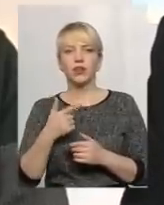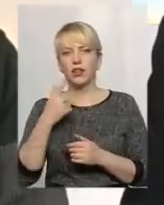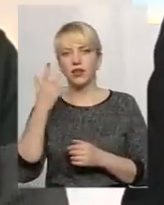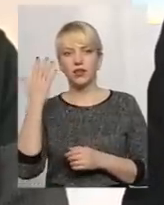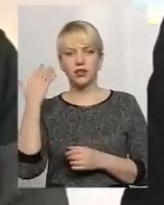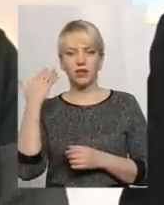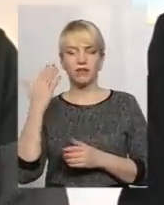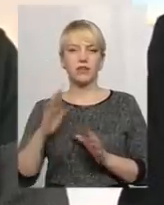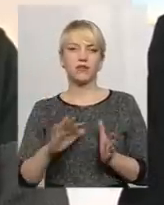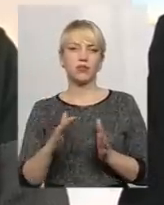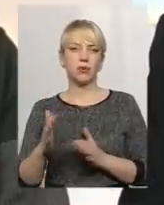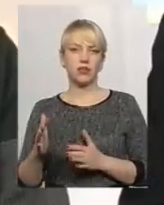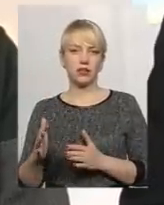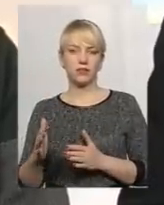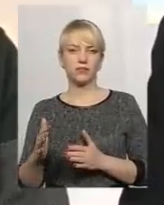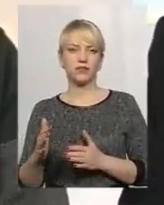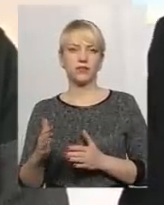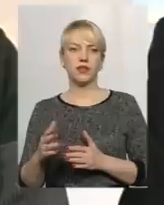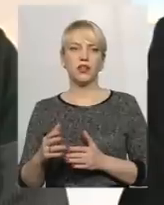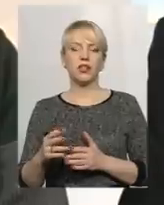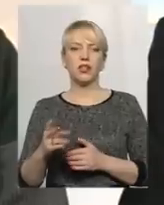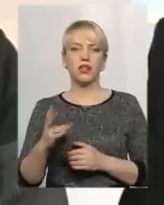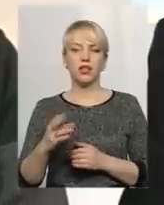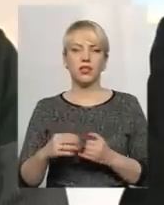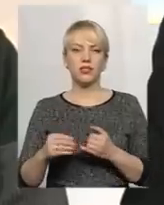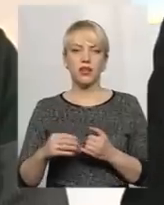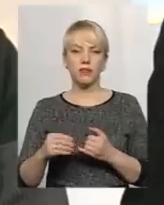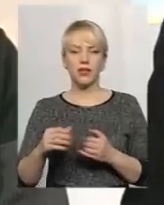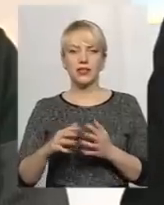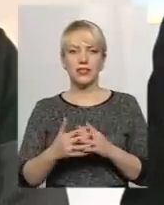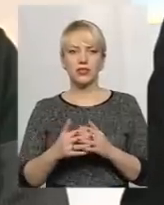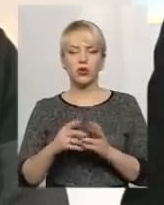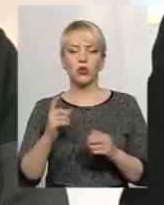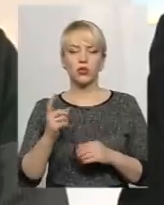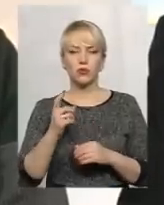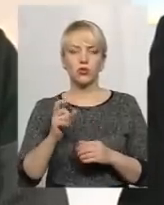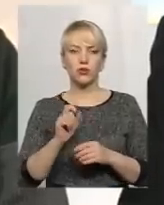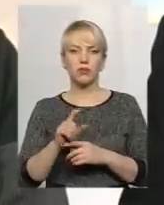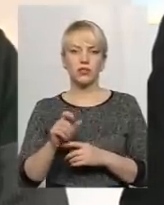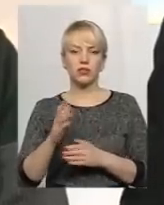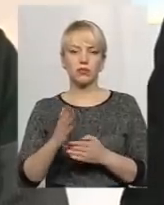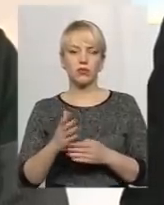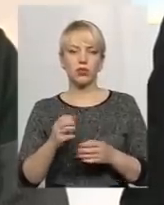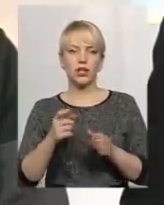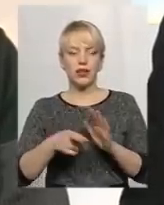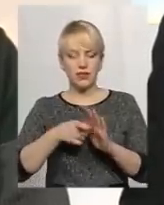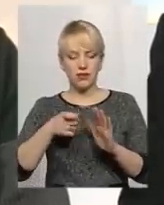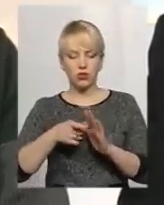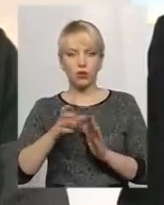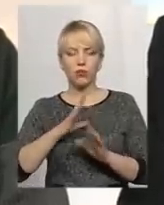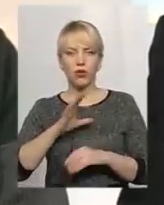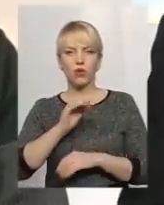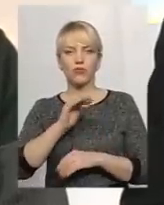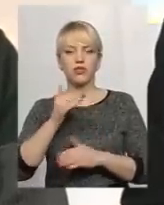випадки на землях сільськогосподарського призначення були збудовані сверловини. Так само було звернення офіційно до нас,